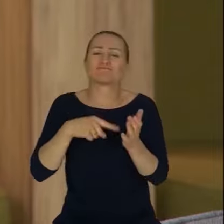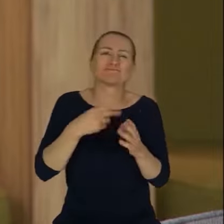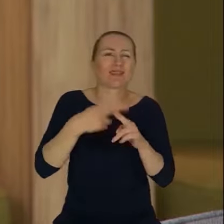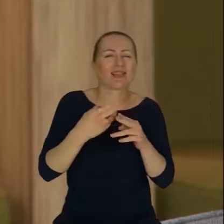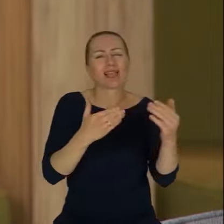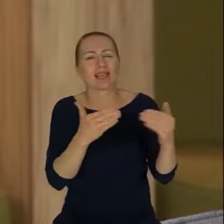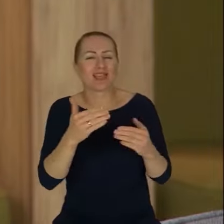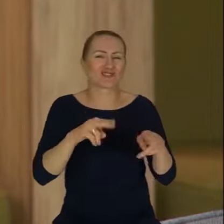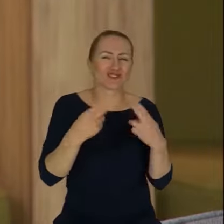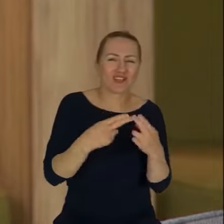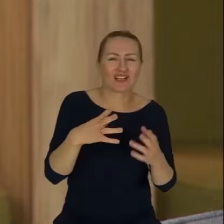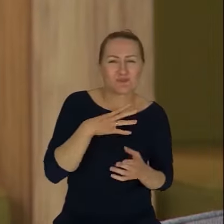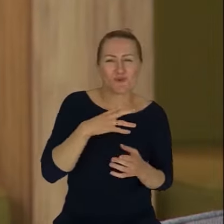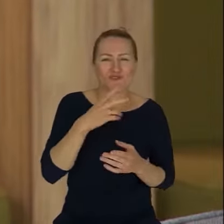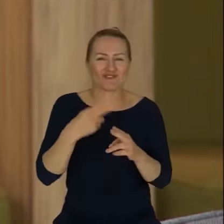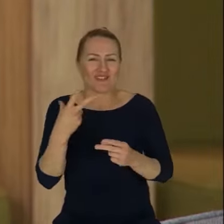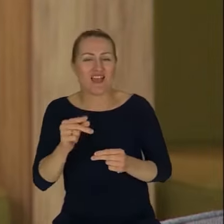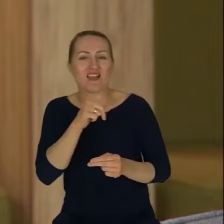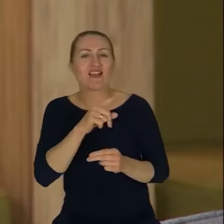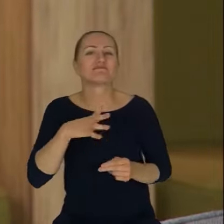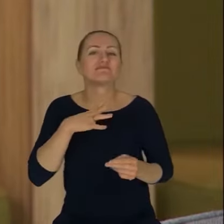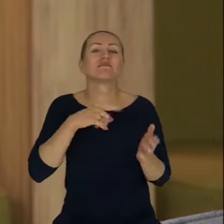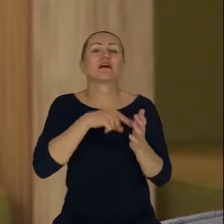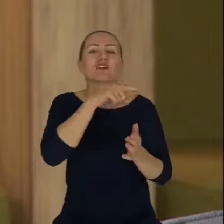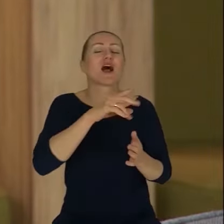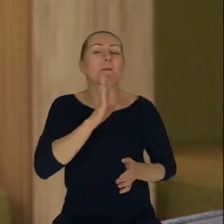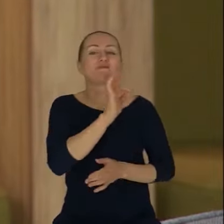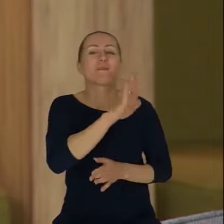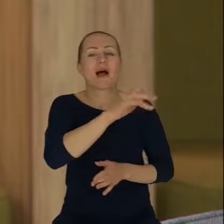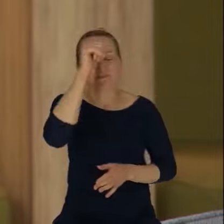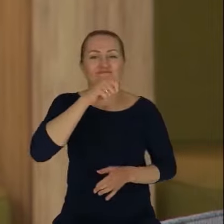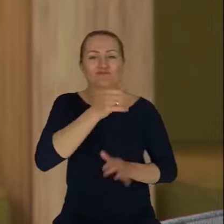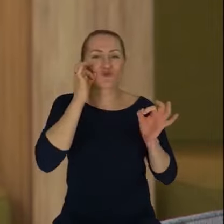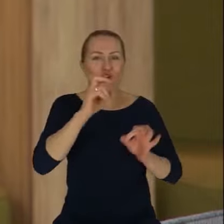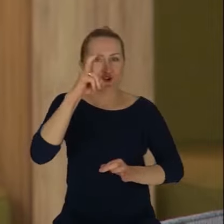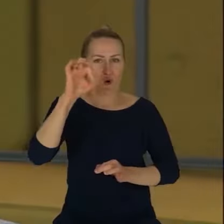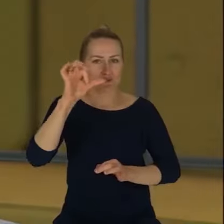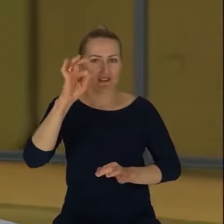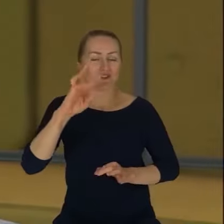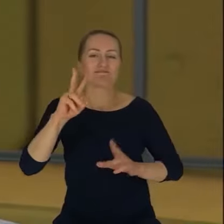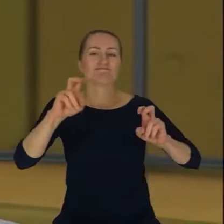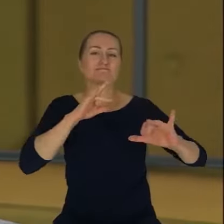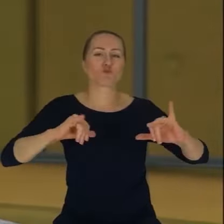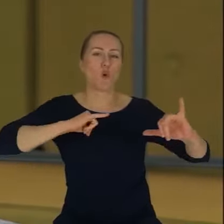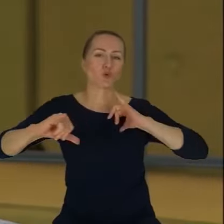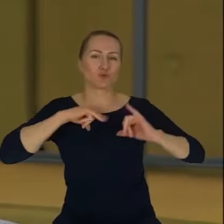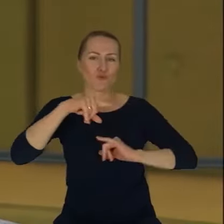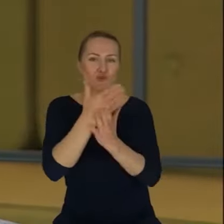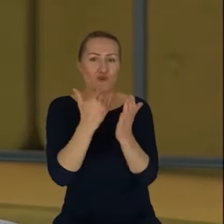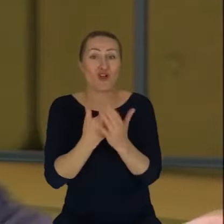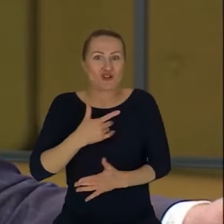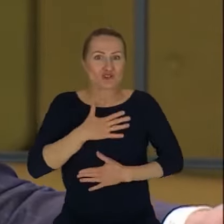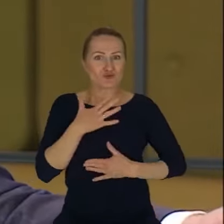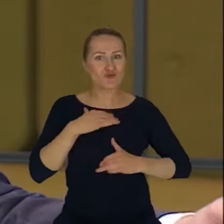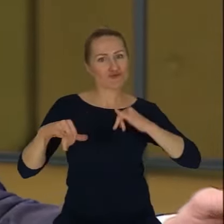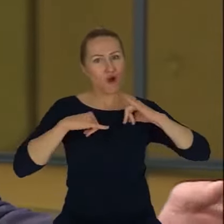Amerykanie mają dobrą formułę, mówią host, prawda? To znaczy ktoś, kto jest gospodarzem programu. Ja się czuję gospodarzem jakiegoś miejsca. A to